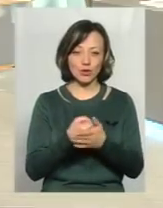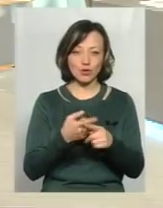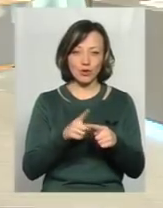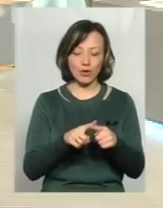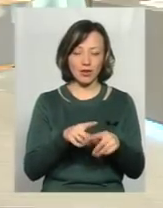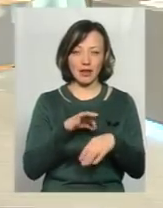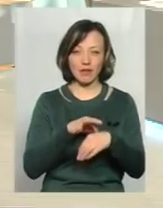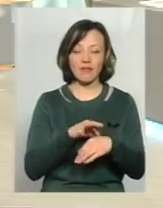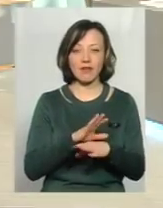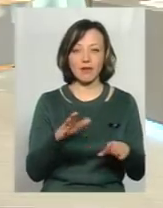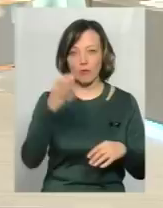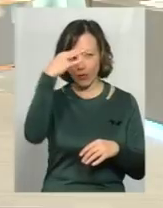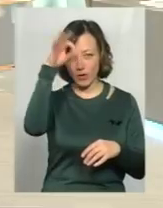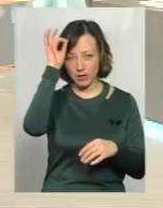дійшло.